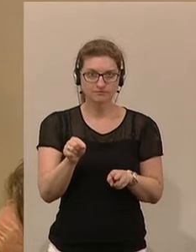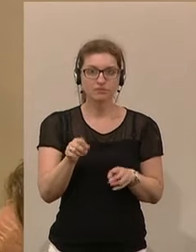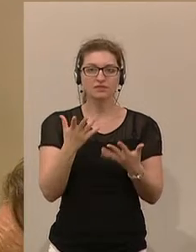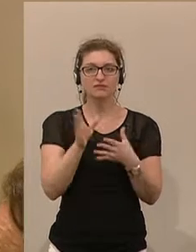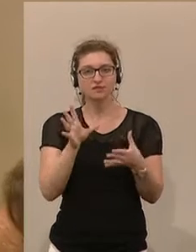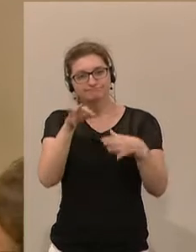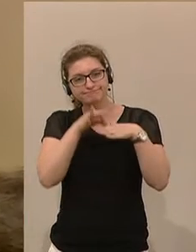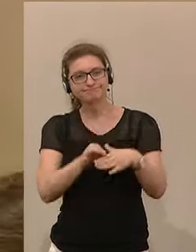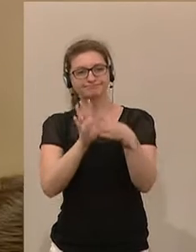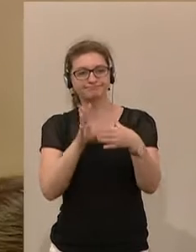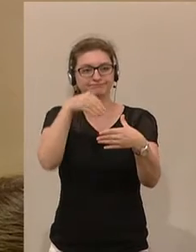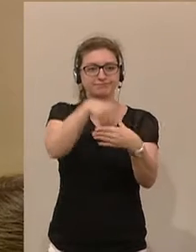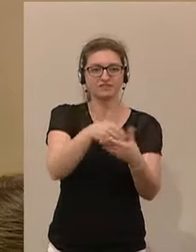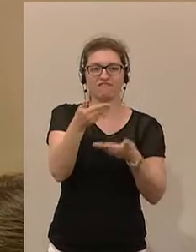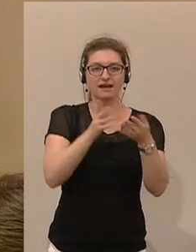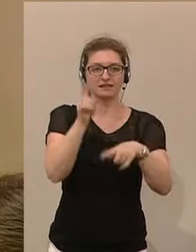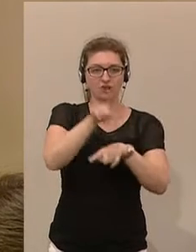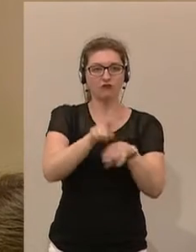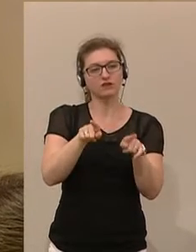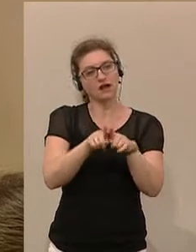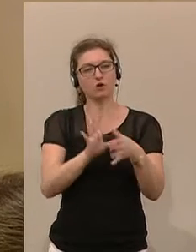implementiert in diesem Verhandlungsauftrag.